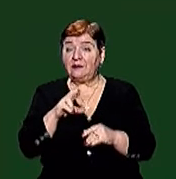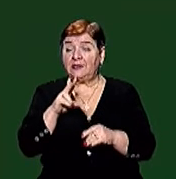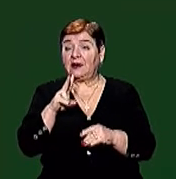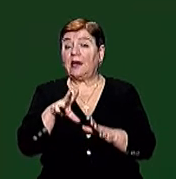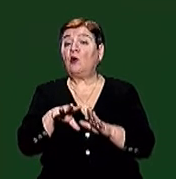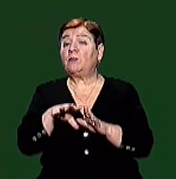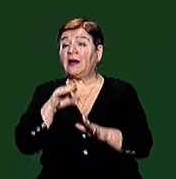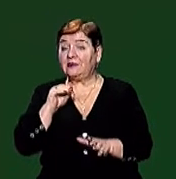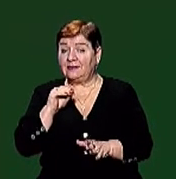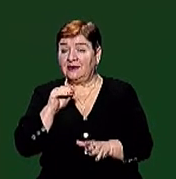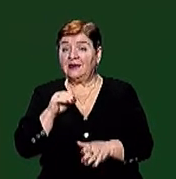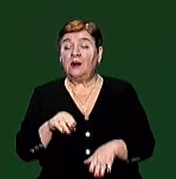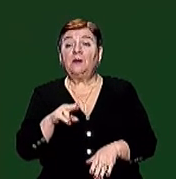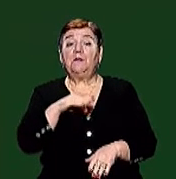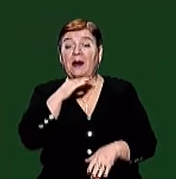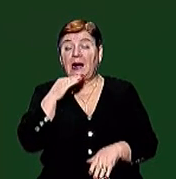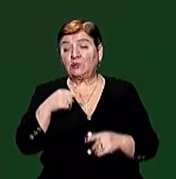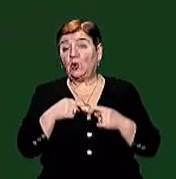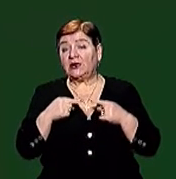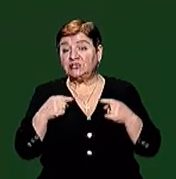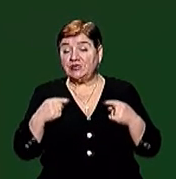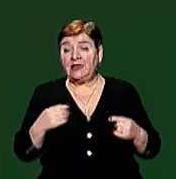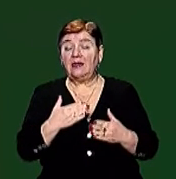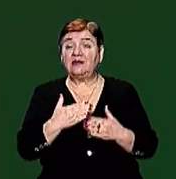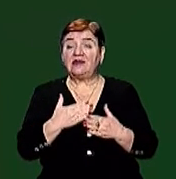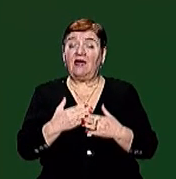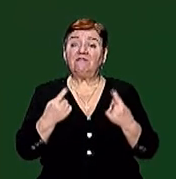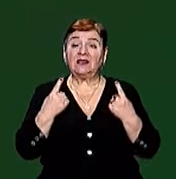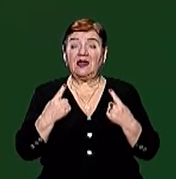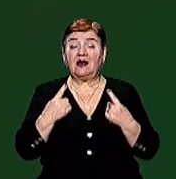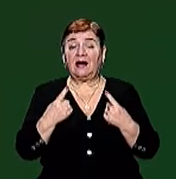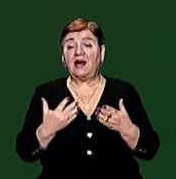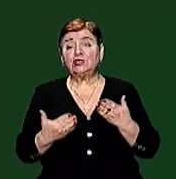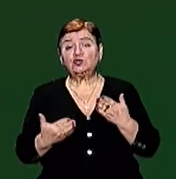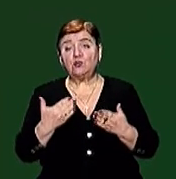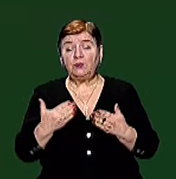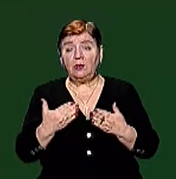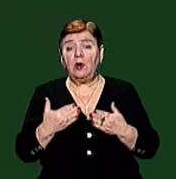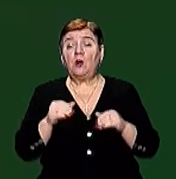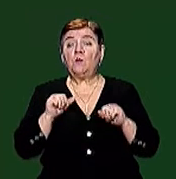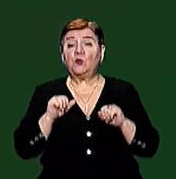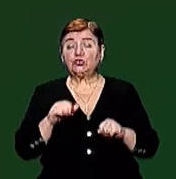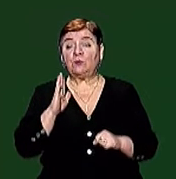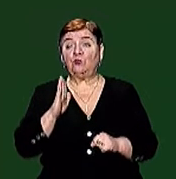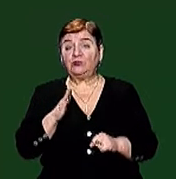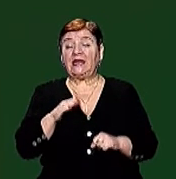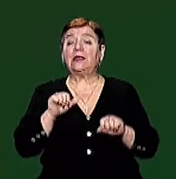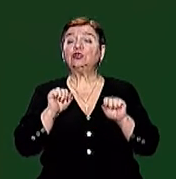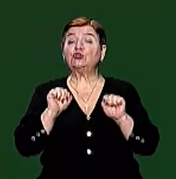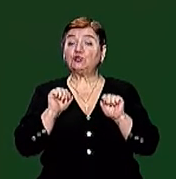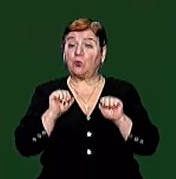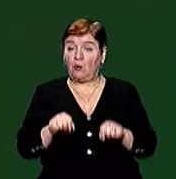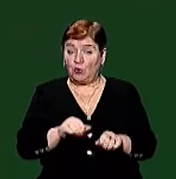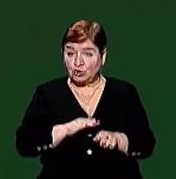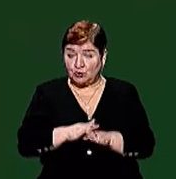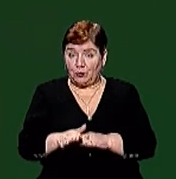Забрання актизу, багато речей, є велике сумніво, що вона може бути спроможною Вони знаходяться більш